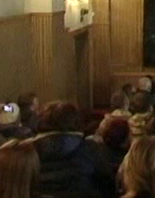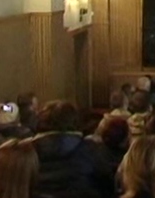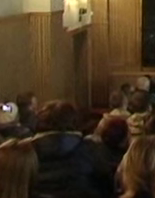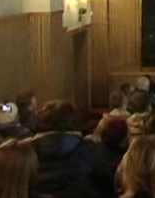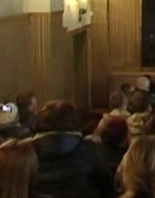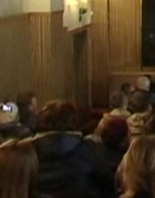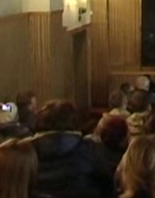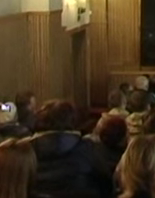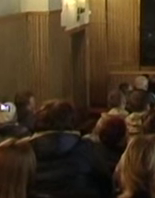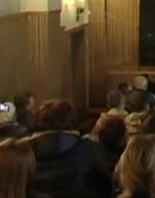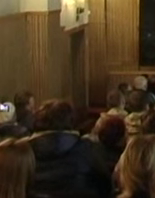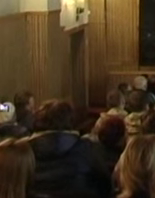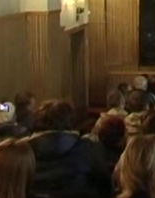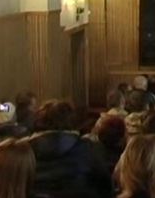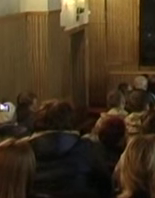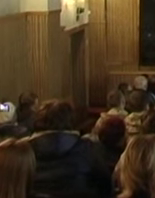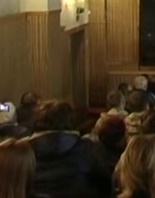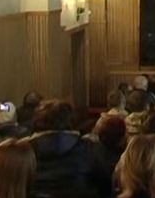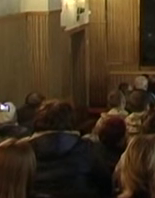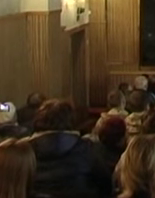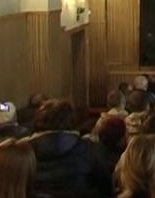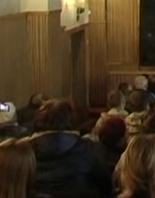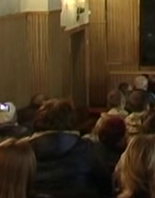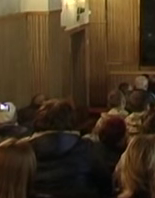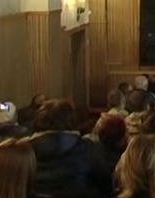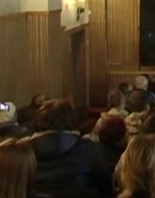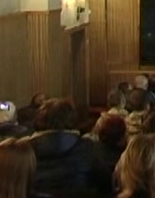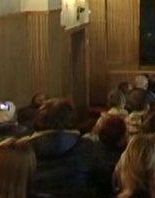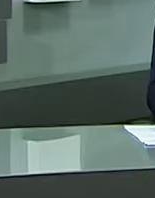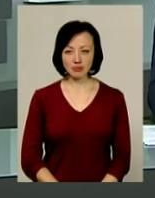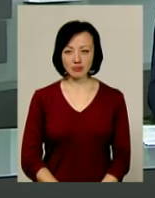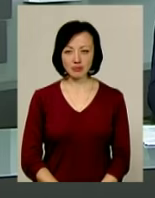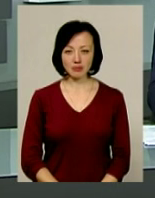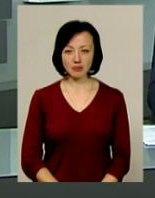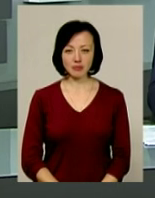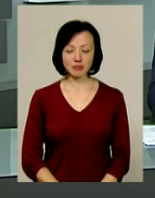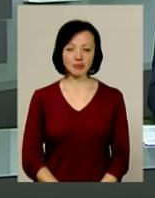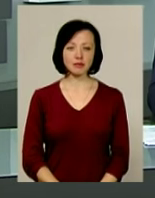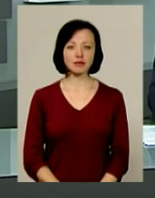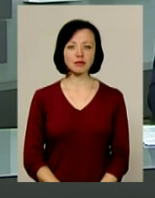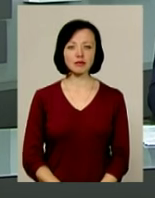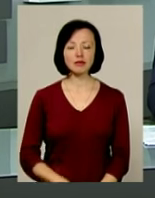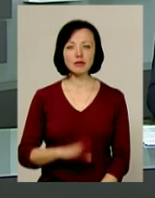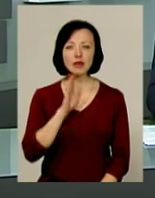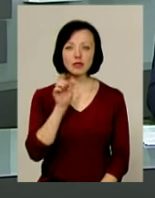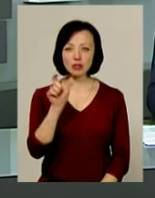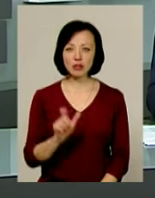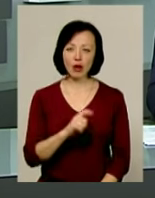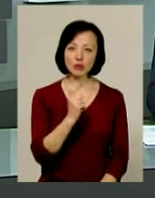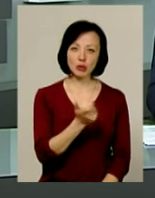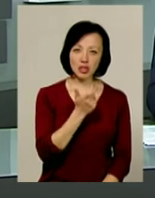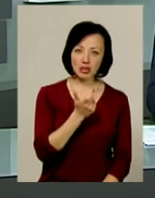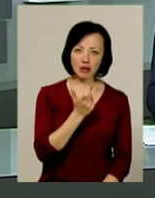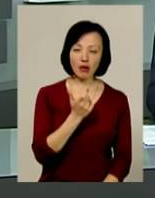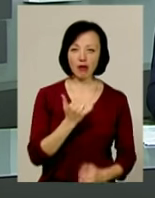Тетяна Ворожцова, Максим Захарченко для інформаційного випуску. Жінка, господиня, коханка чи